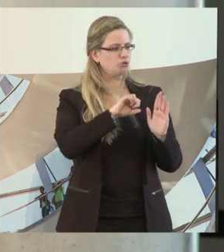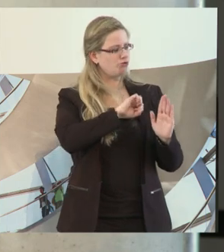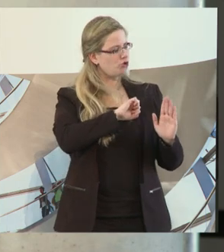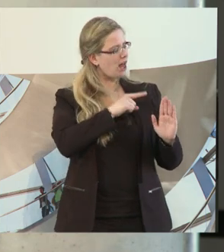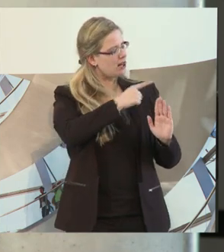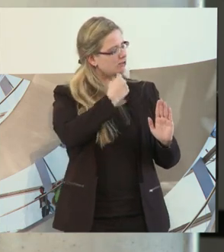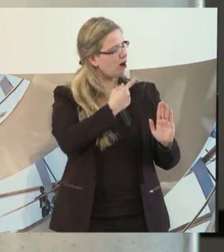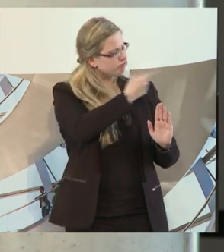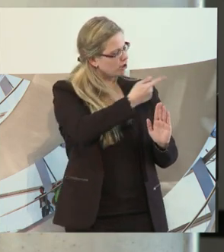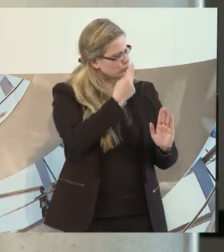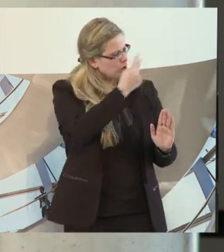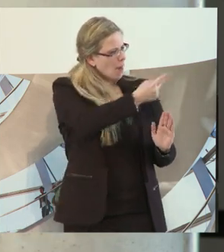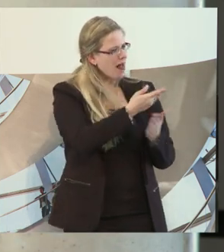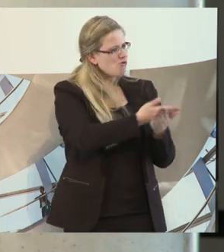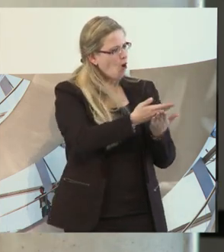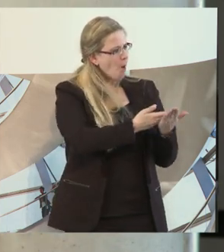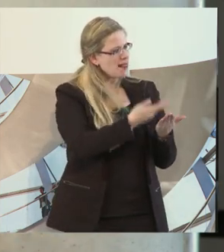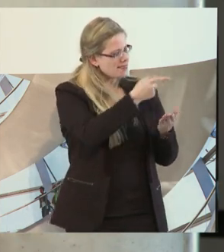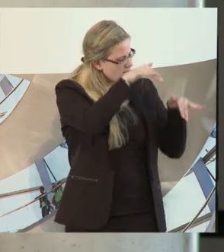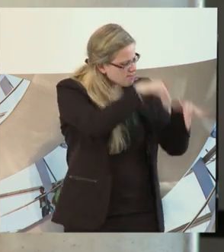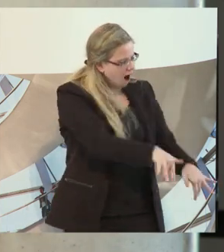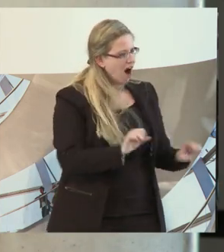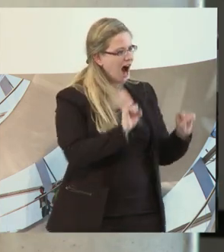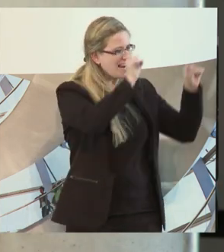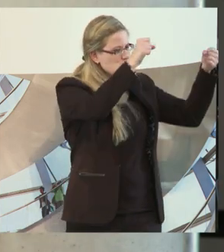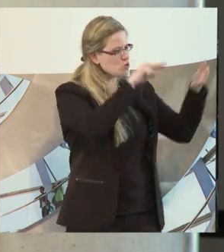vorbildlich sind, weil sie einen Aktionsplan abgeschlossen haben.